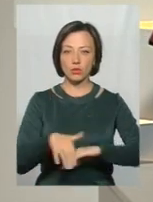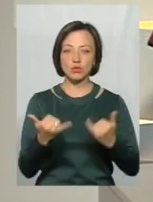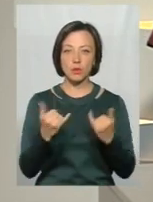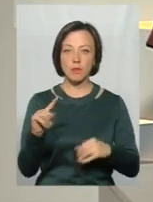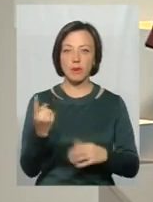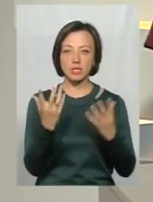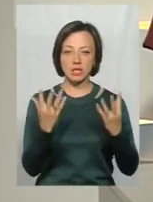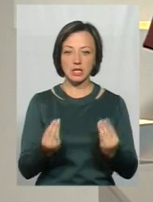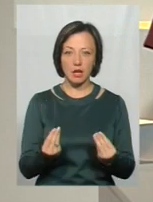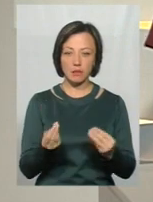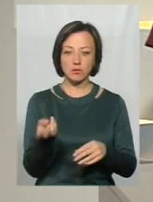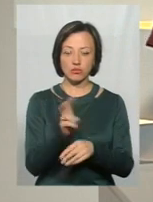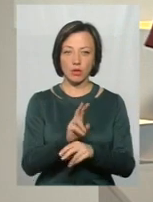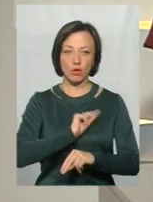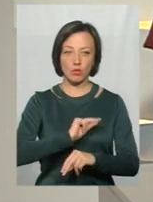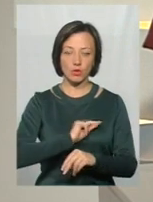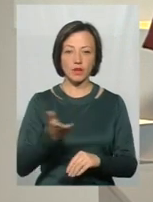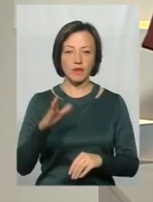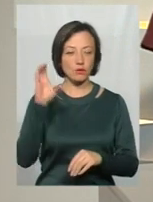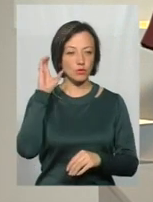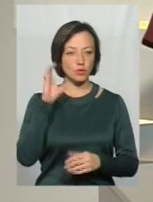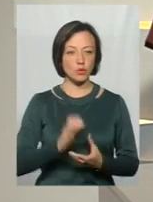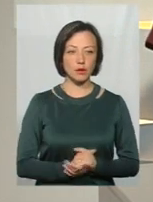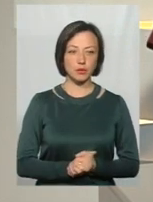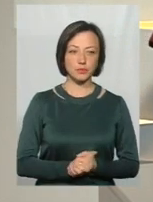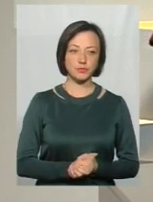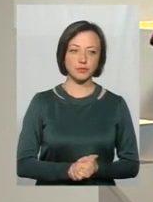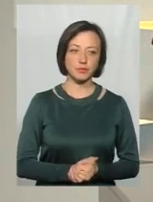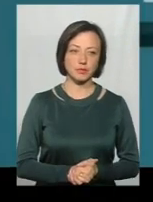перший день після нього вийшла на роботу. Давайте послухаємо її.